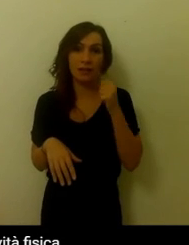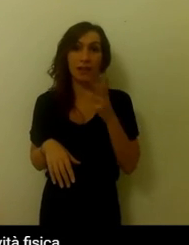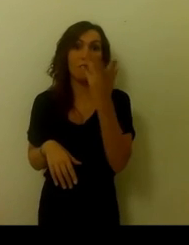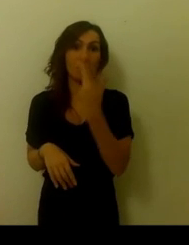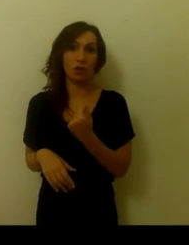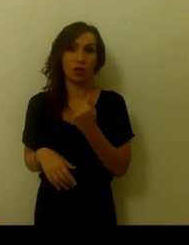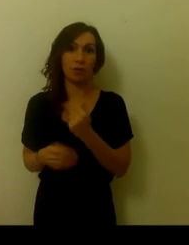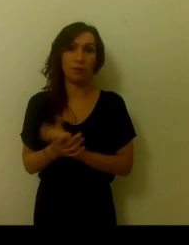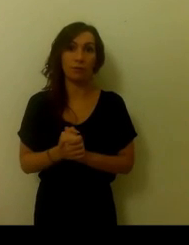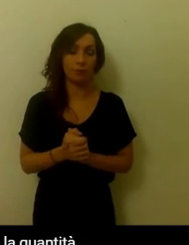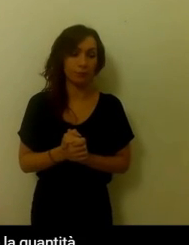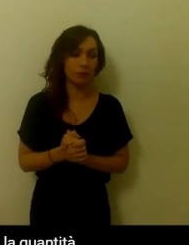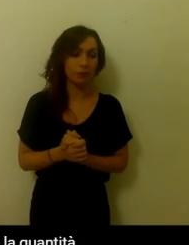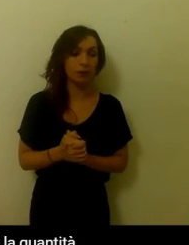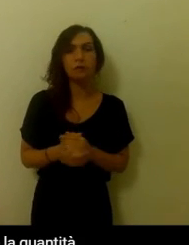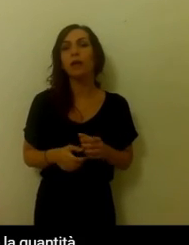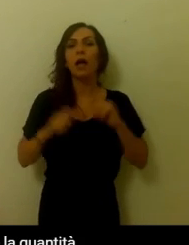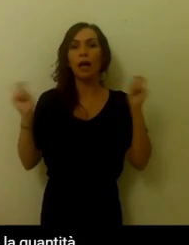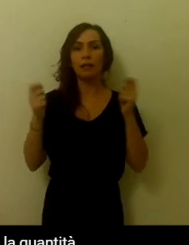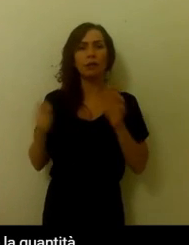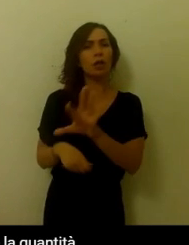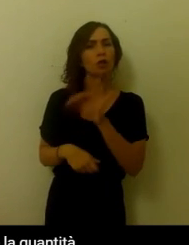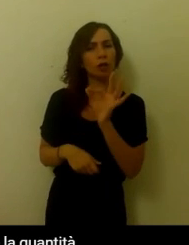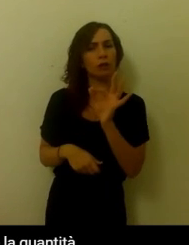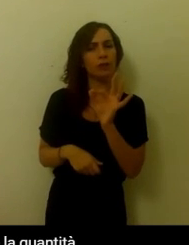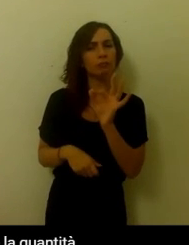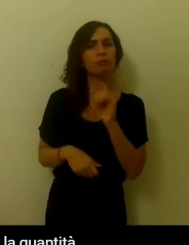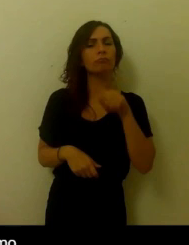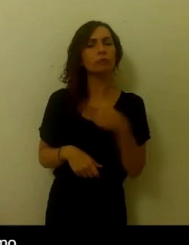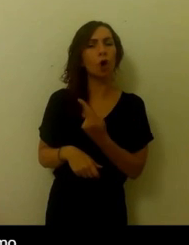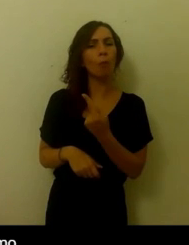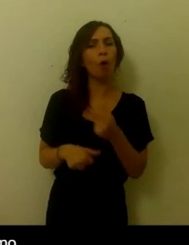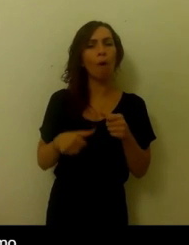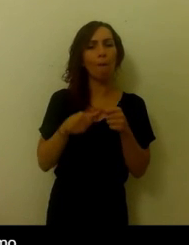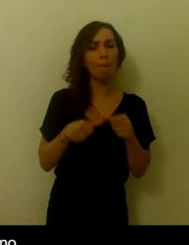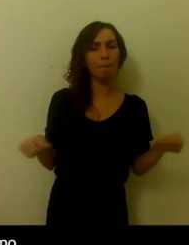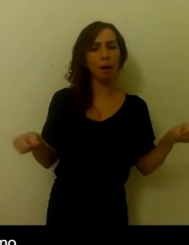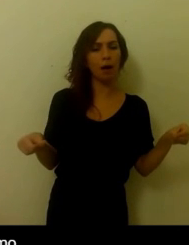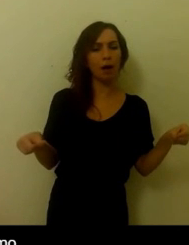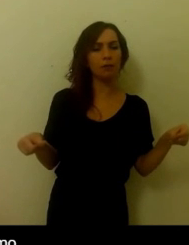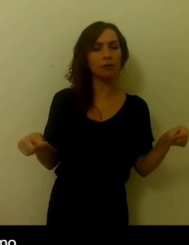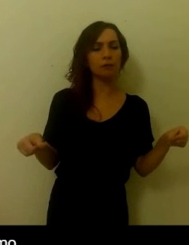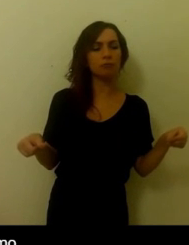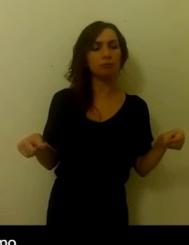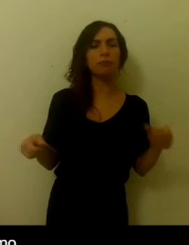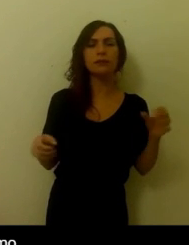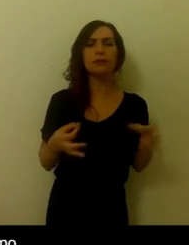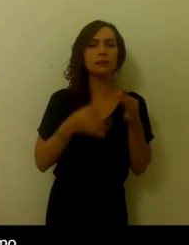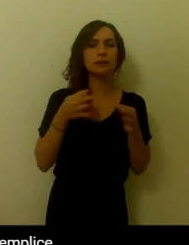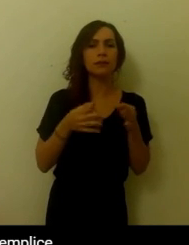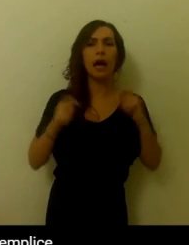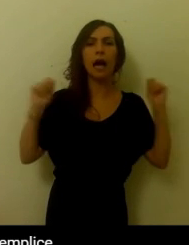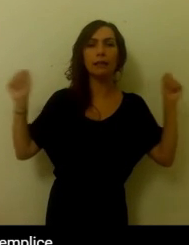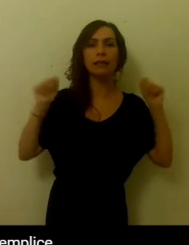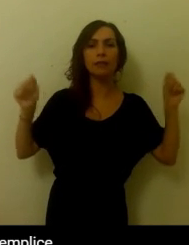Una volta individuata l'attività troviamo la linea di base. La linea di base è la quantità di movimento che non produca sintomo. Proviamo a fare un